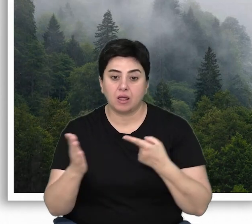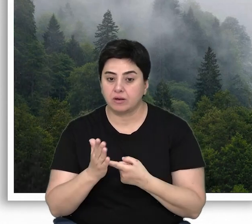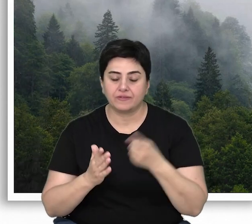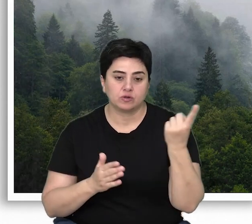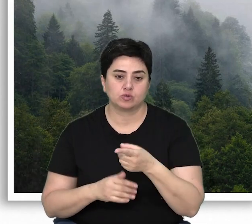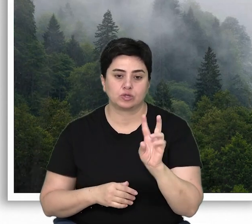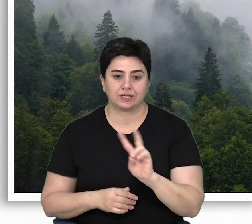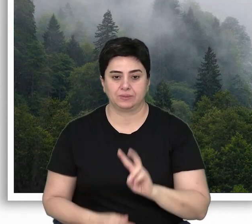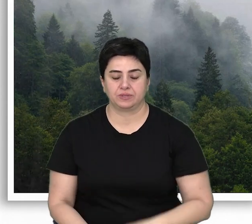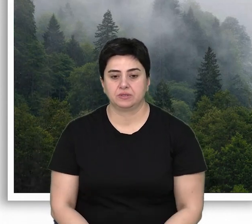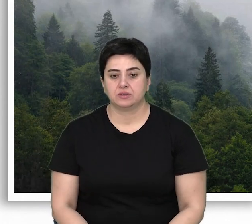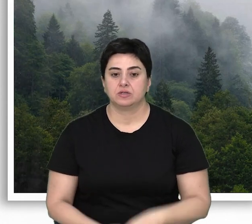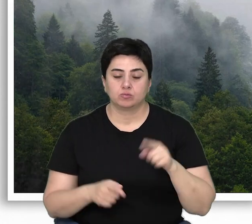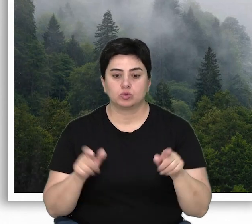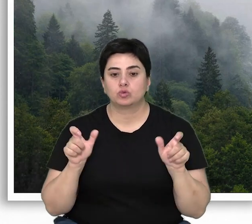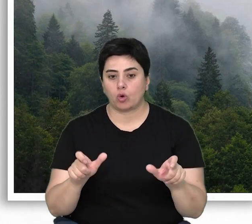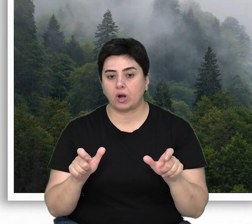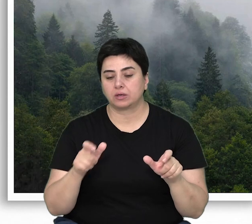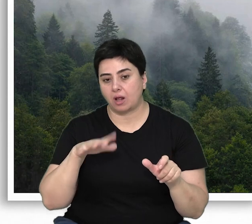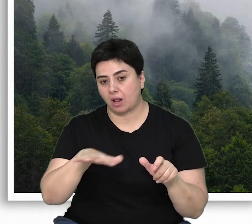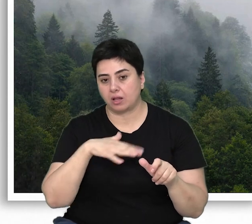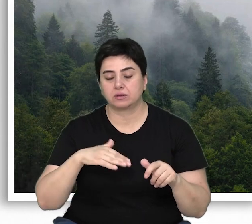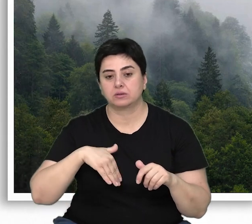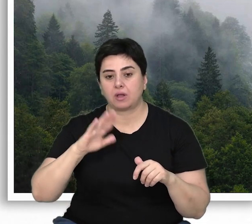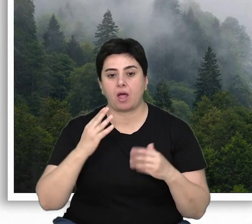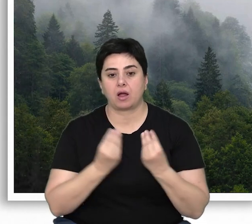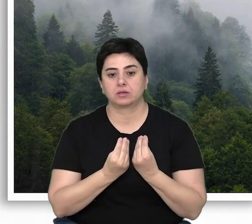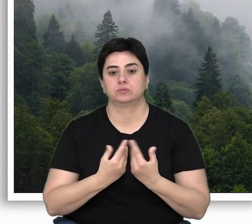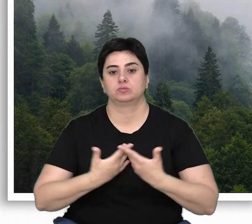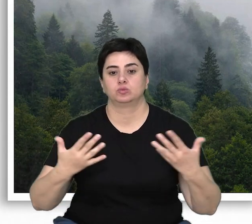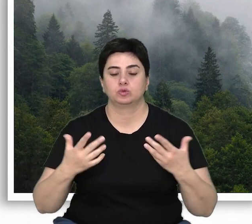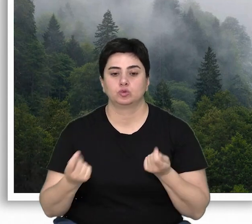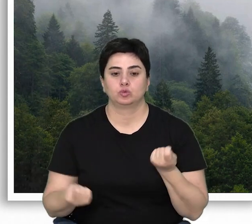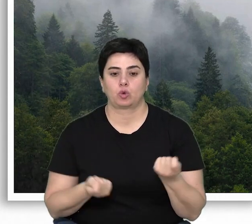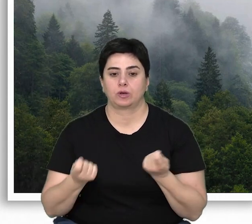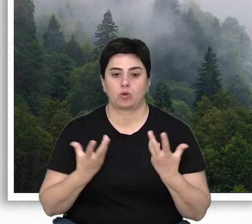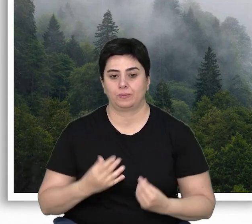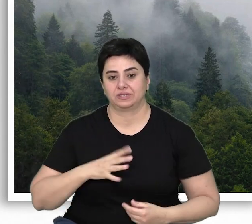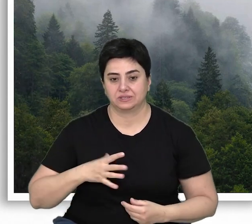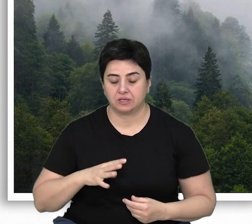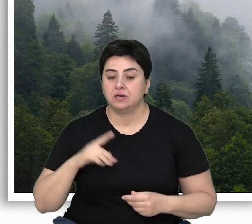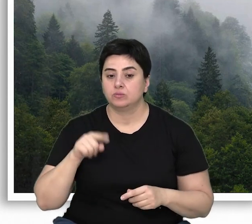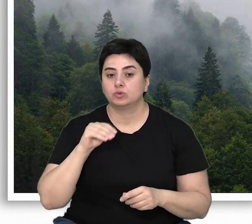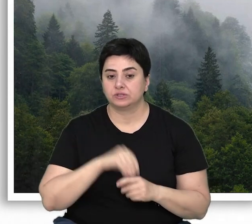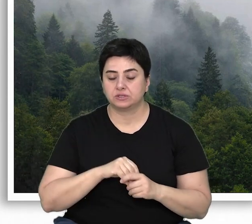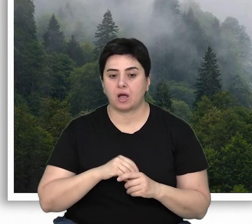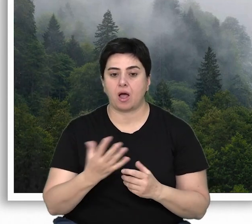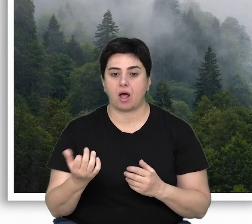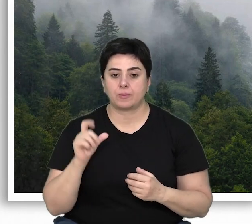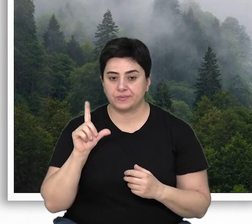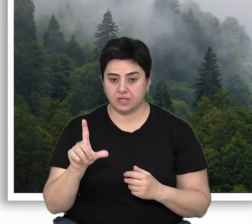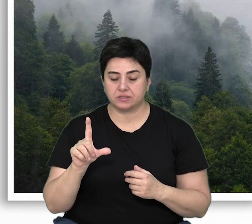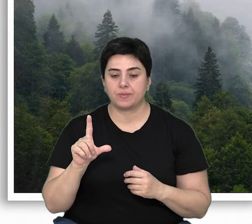hedef ise %20 ve bu korunan alanların daha etkili bir şekilde yönetilmesi. Bu durumda daha